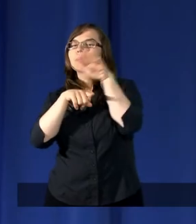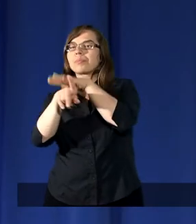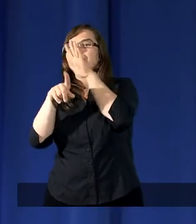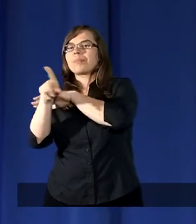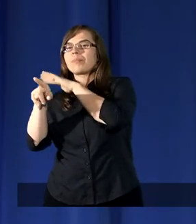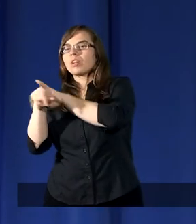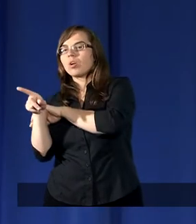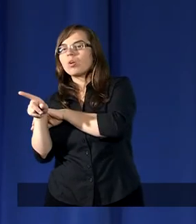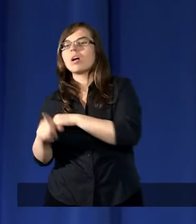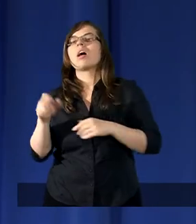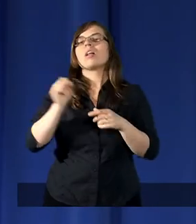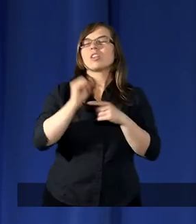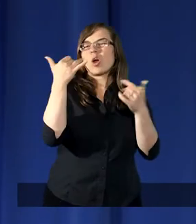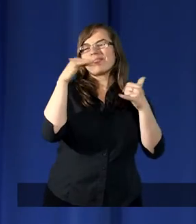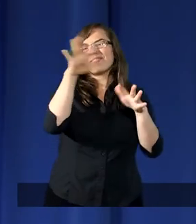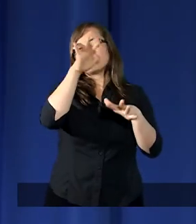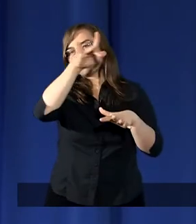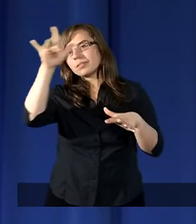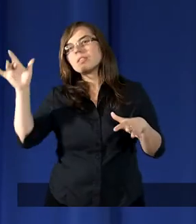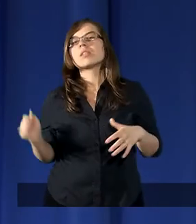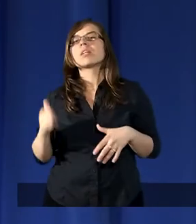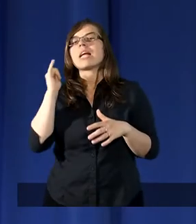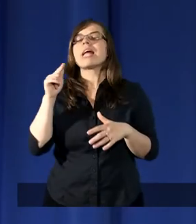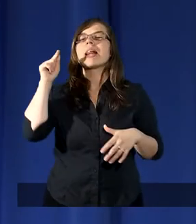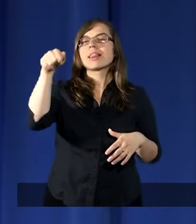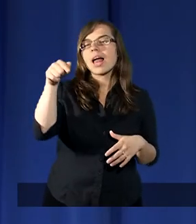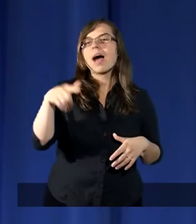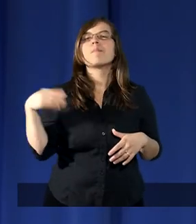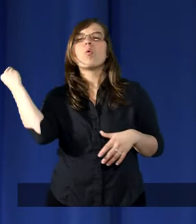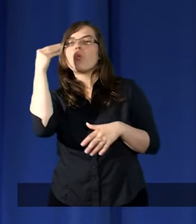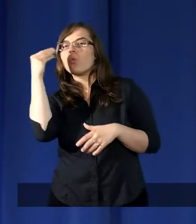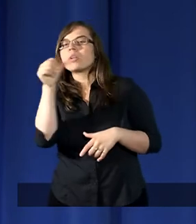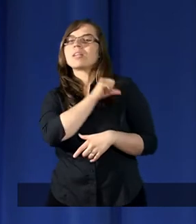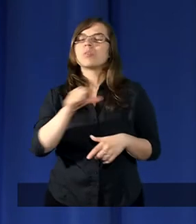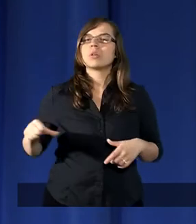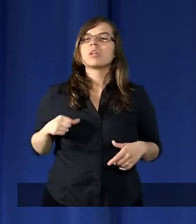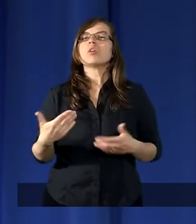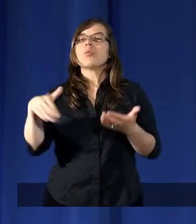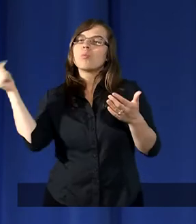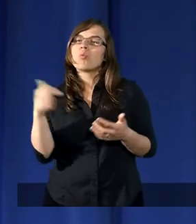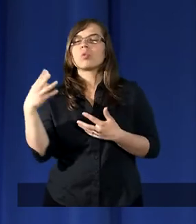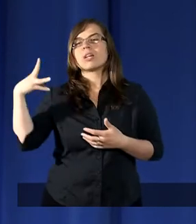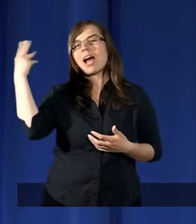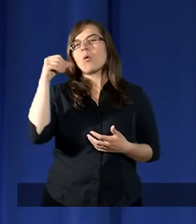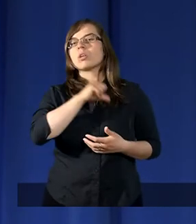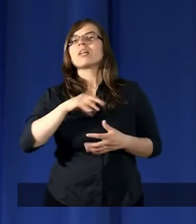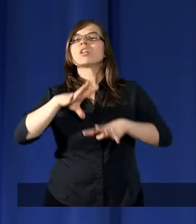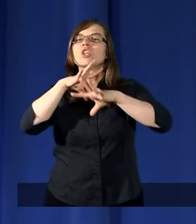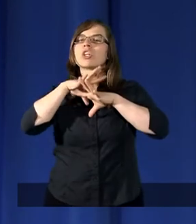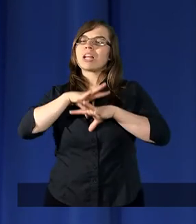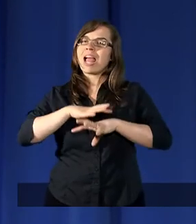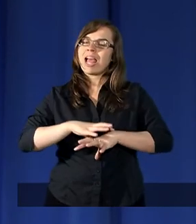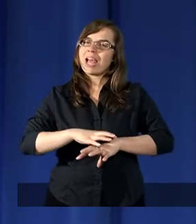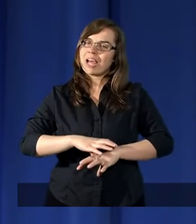na półwyspę Synaj no i tam uczył się, musiał nauczyć się cierpliwości.